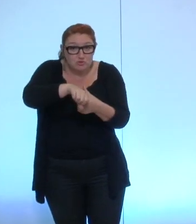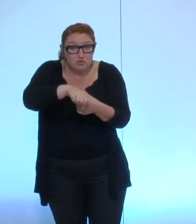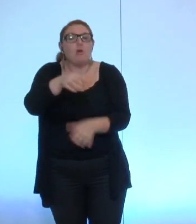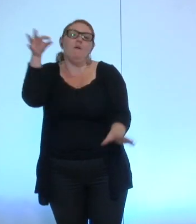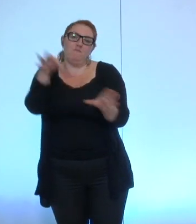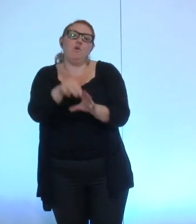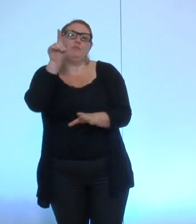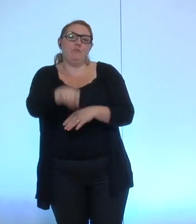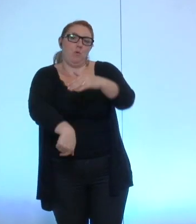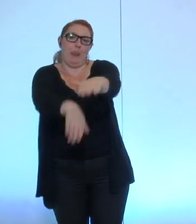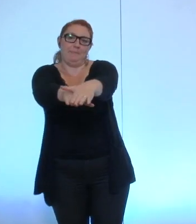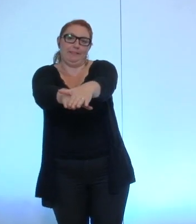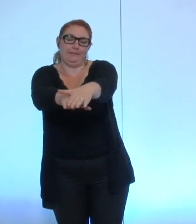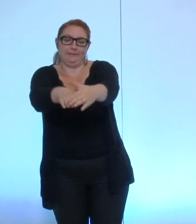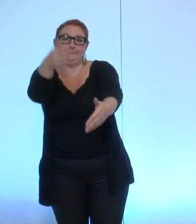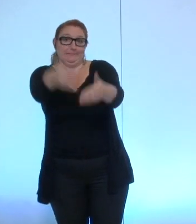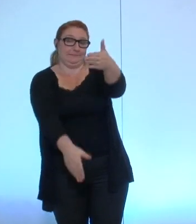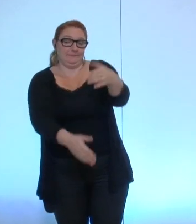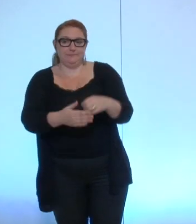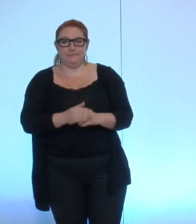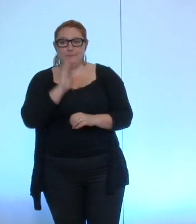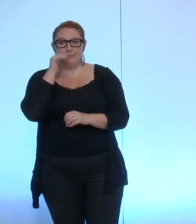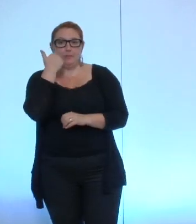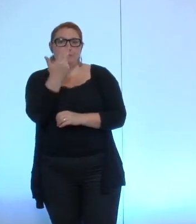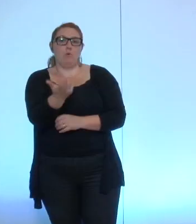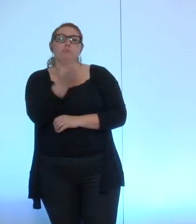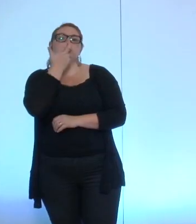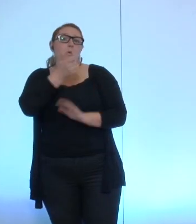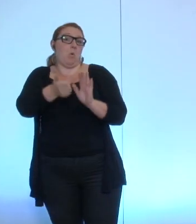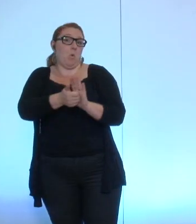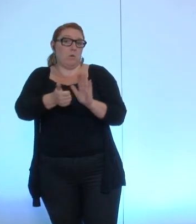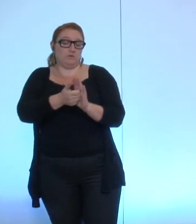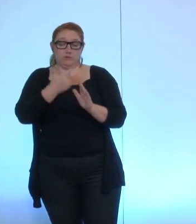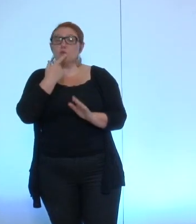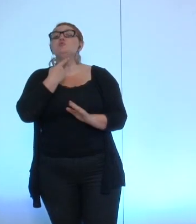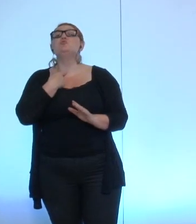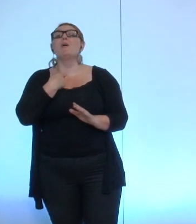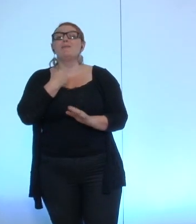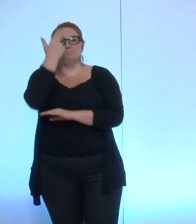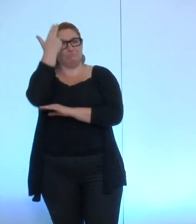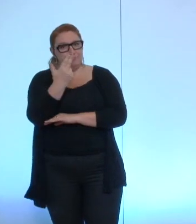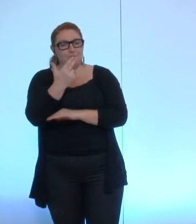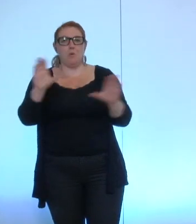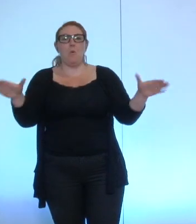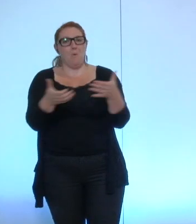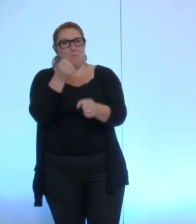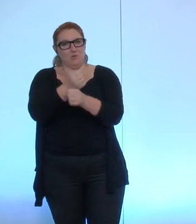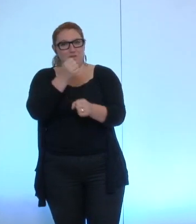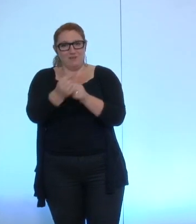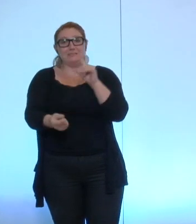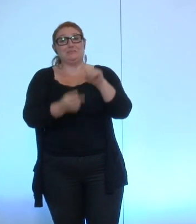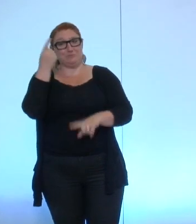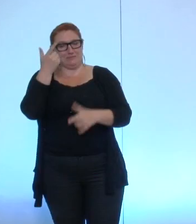Dans le cadre de ma délégation, j'ai ainsi animé depuis le mois de juin un groupe de travail spécifique avec les